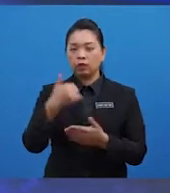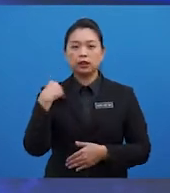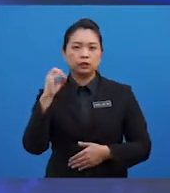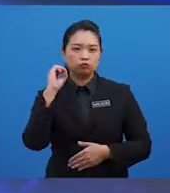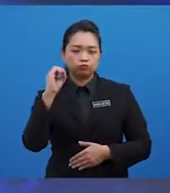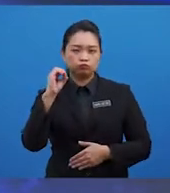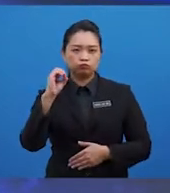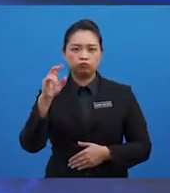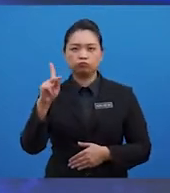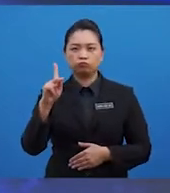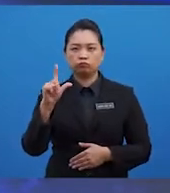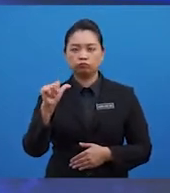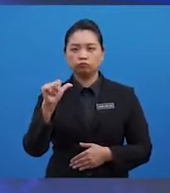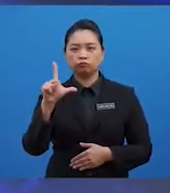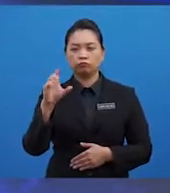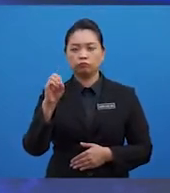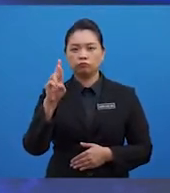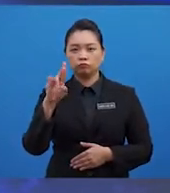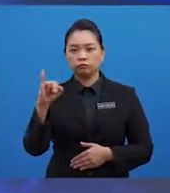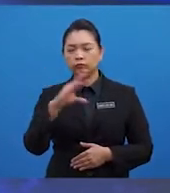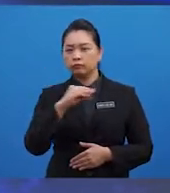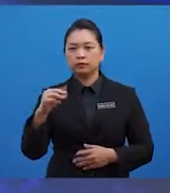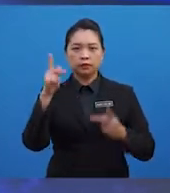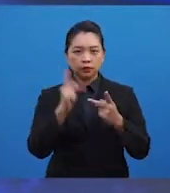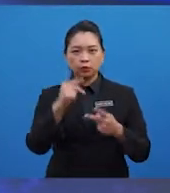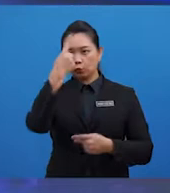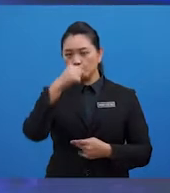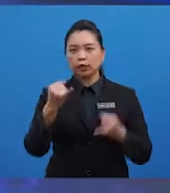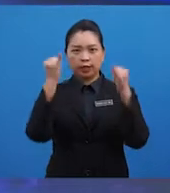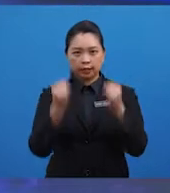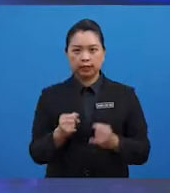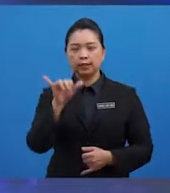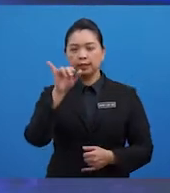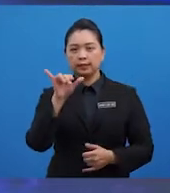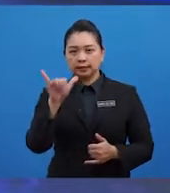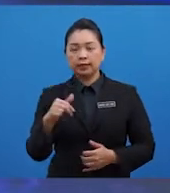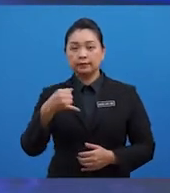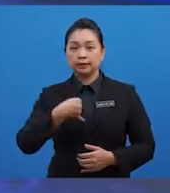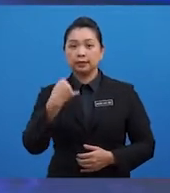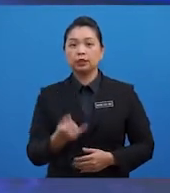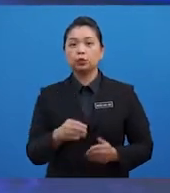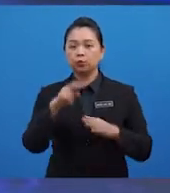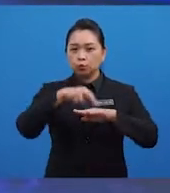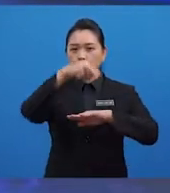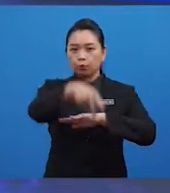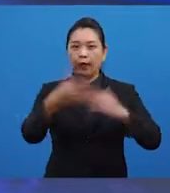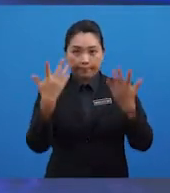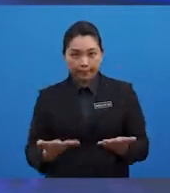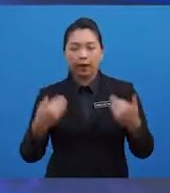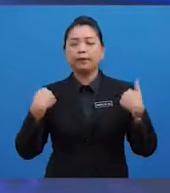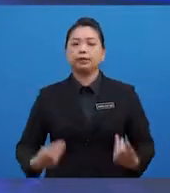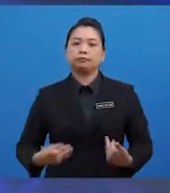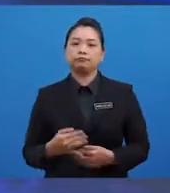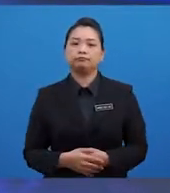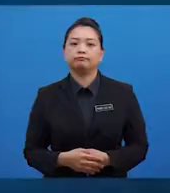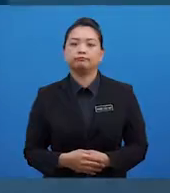kosong kalori dan sesuai untuk individu yang ingin menurunkan berat badan.